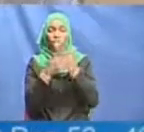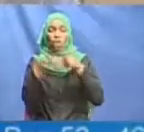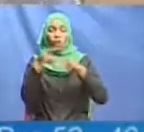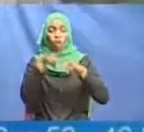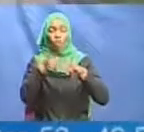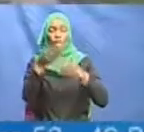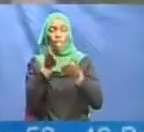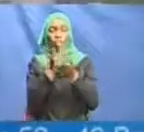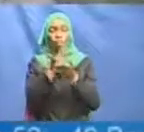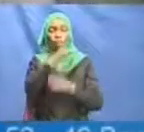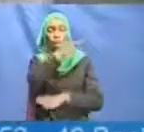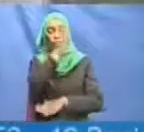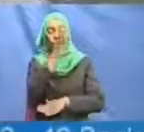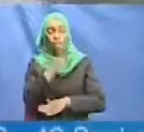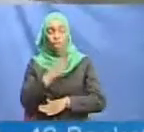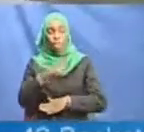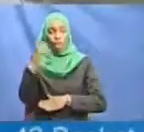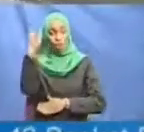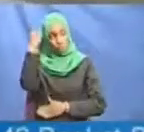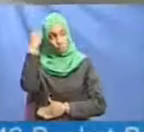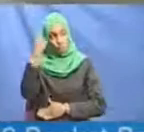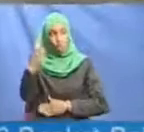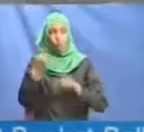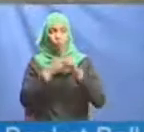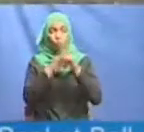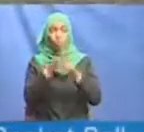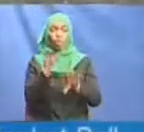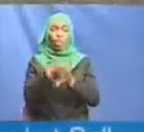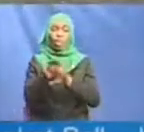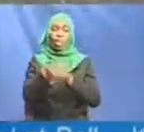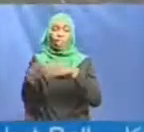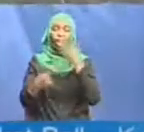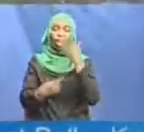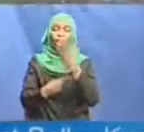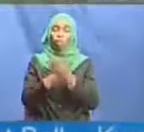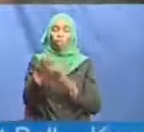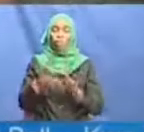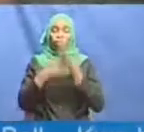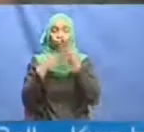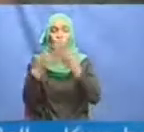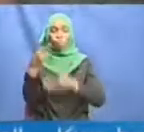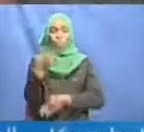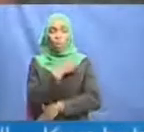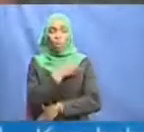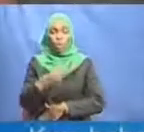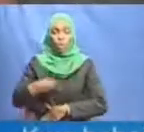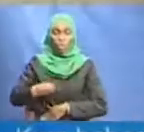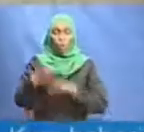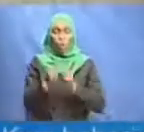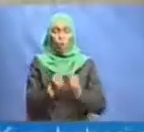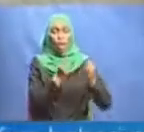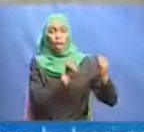ya mishauri kufuata mailekezo ya liyotelewa na ofisi ya makamu apilu wa raisi kwa kuhamu makazi yao ili kujikinga na